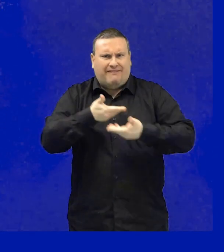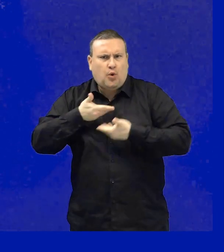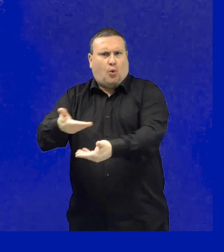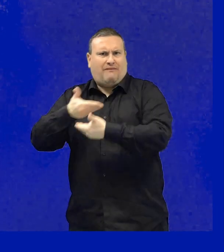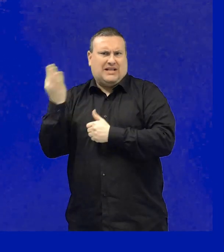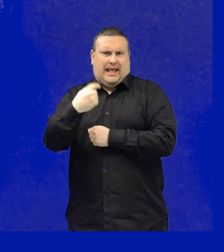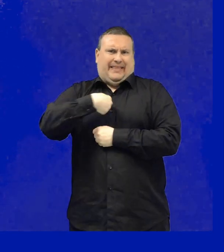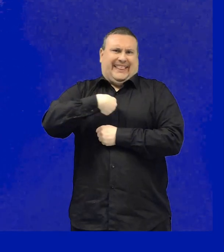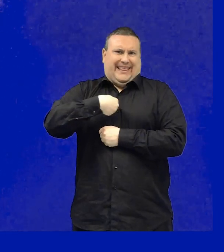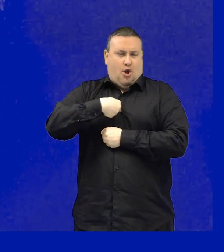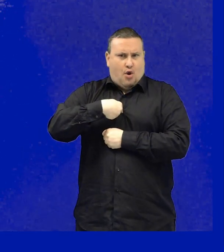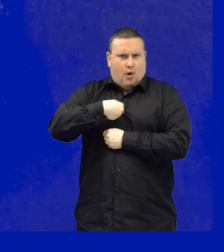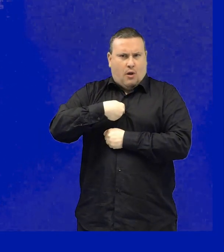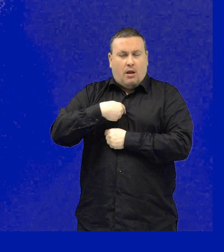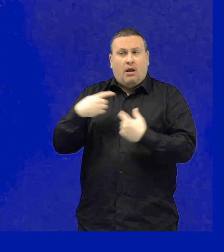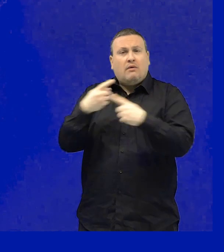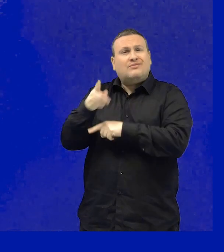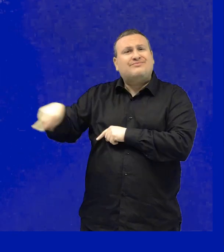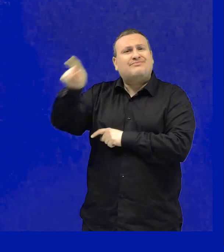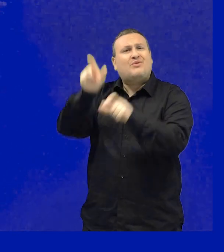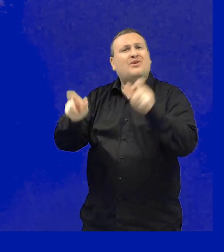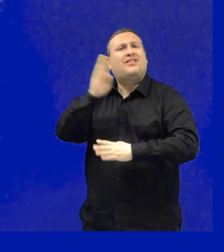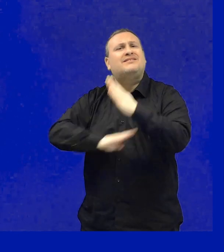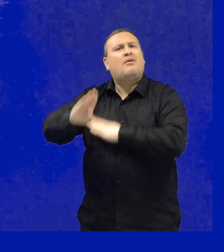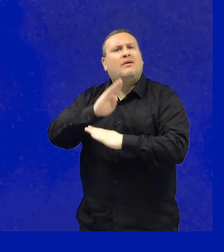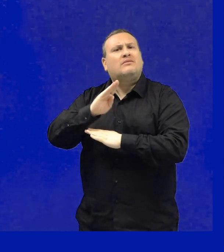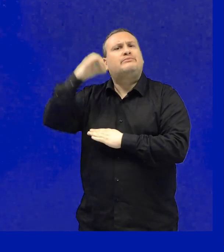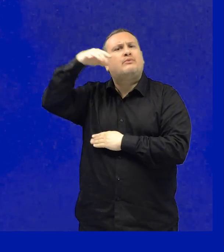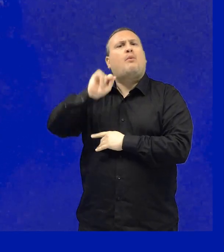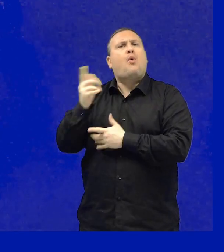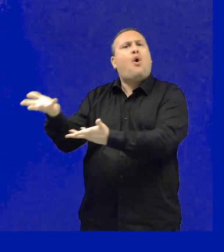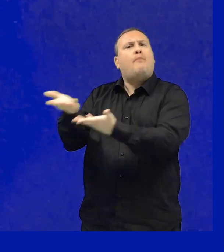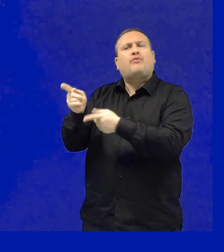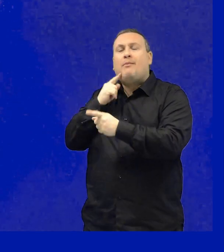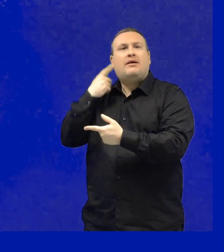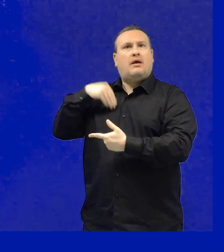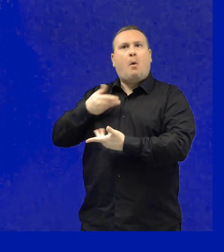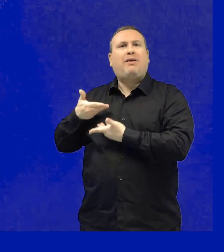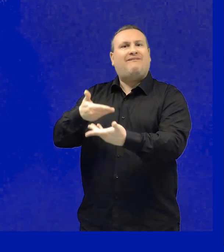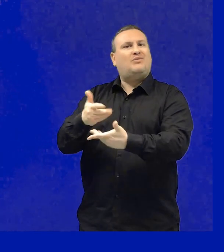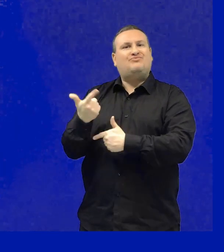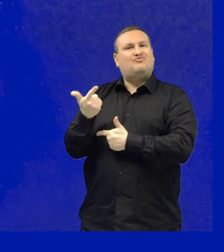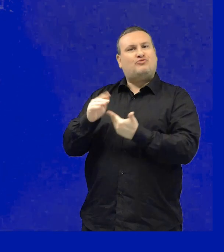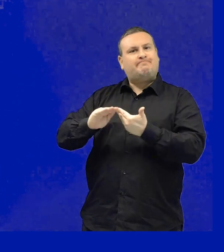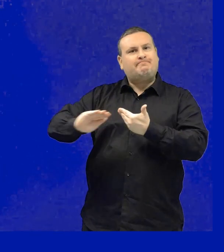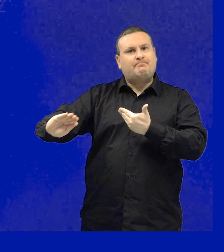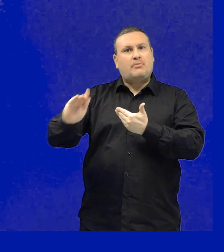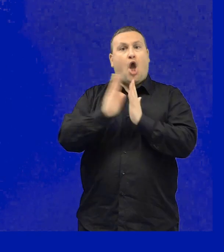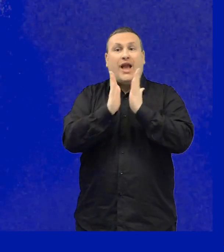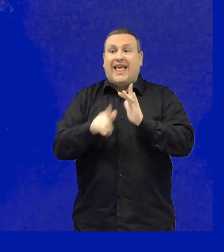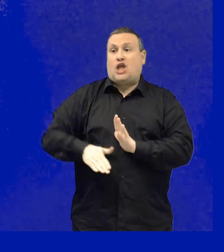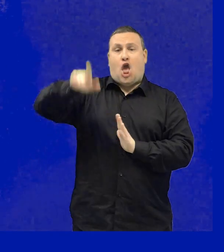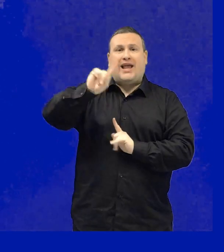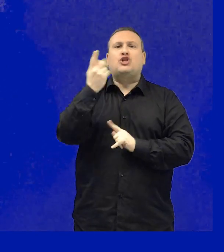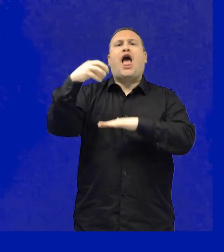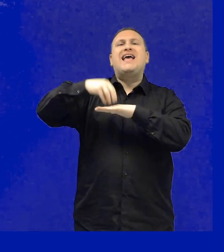qualunque chiesa andassi ero sempre il benvenuto. Ma a volte le persone con disabilità non sono benvenute o non